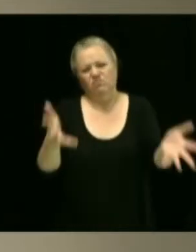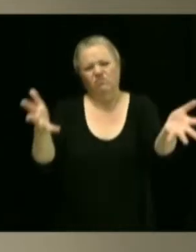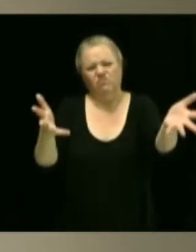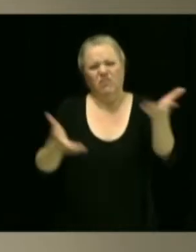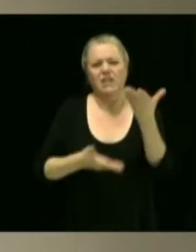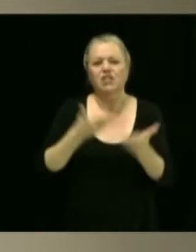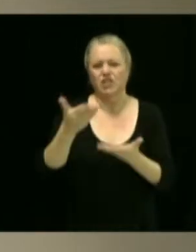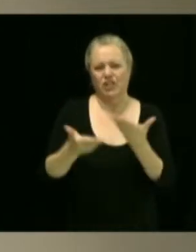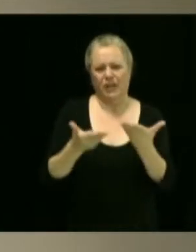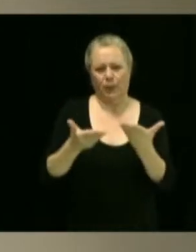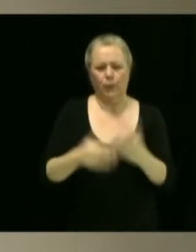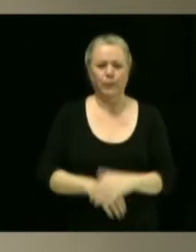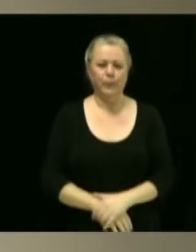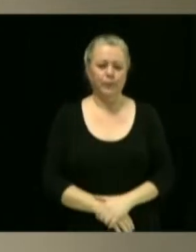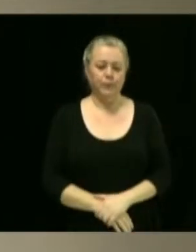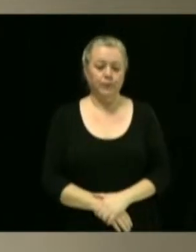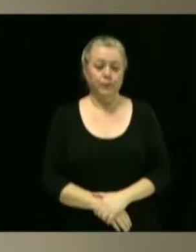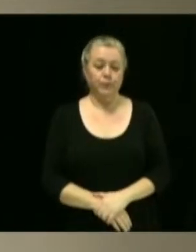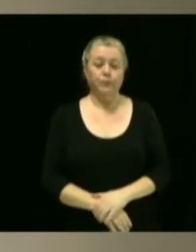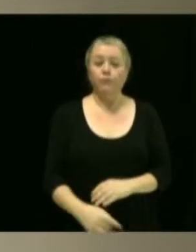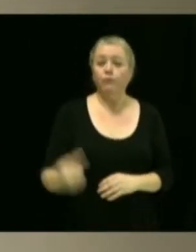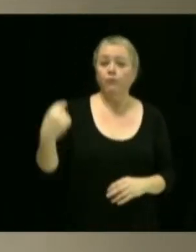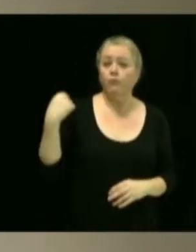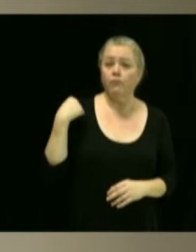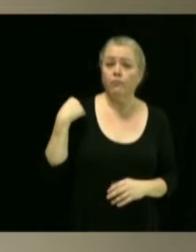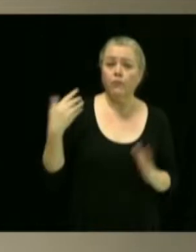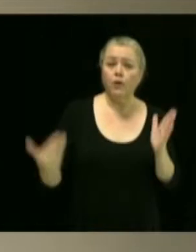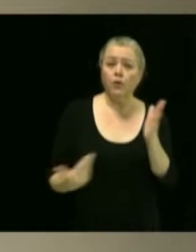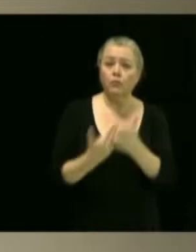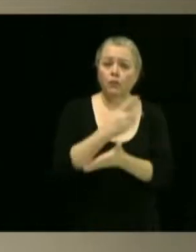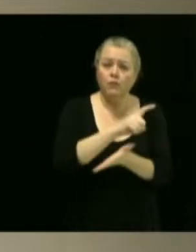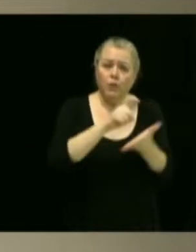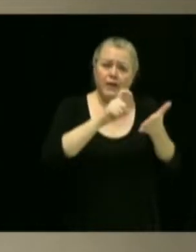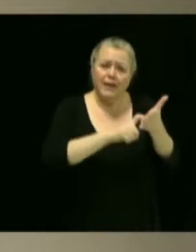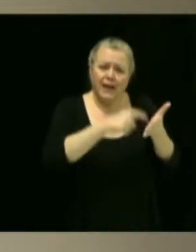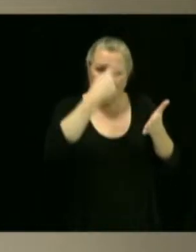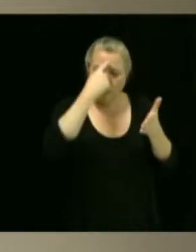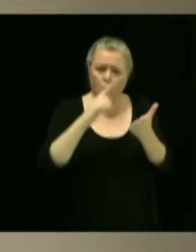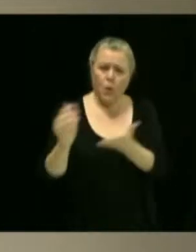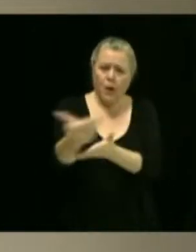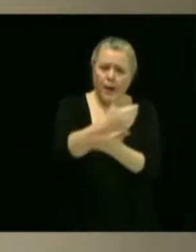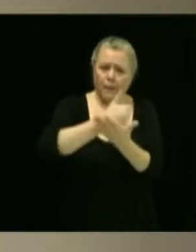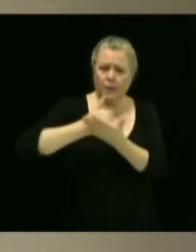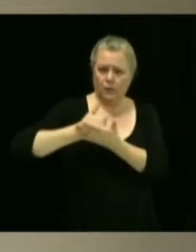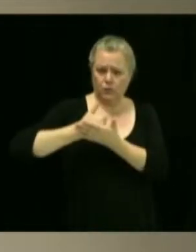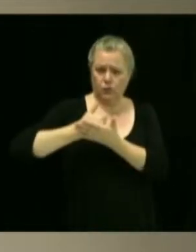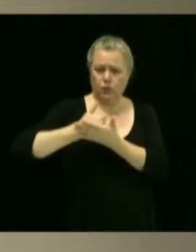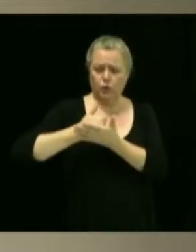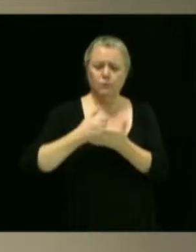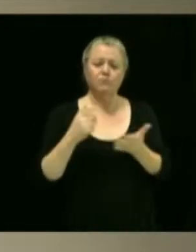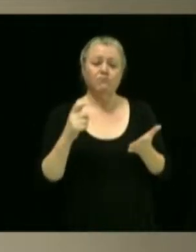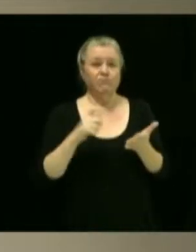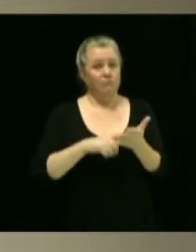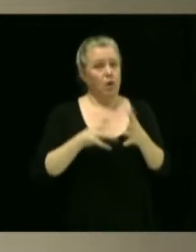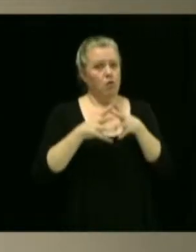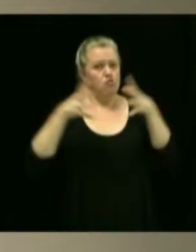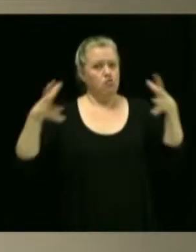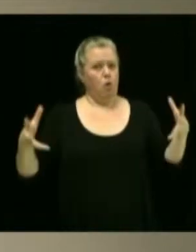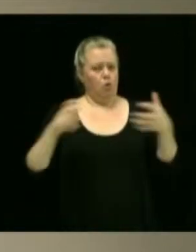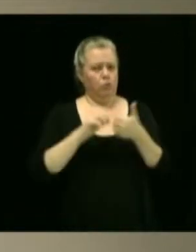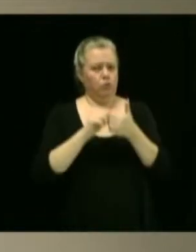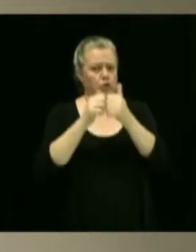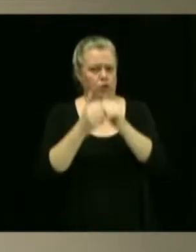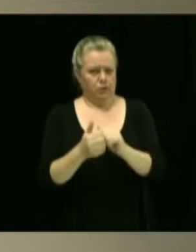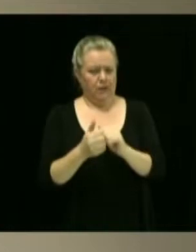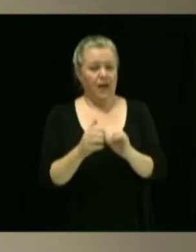On a également divulgué récemment un nouveau calendrier de collecte qui s'adresse à l'ensemble de la population. C'est un changement majeur qui s'impose et je